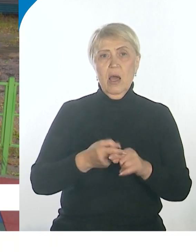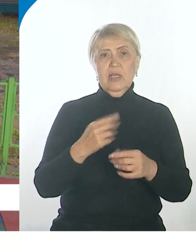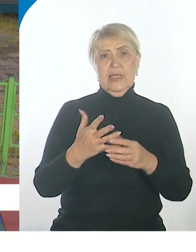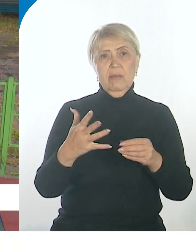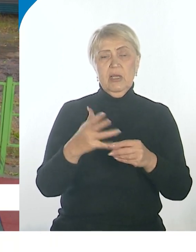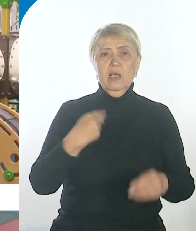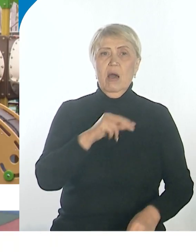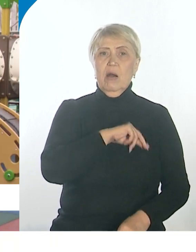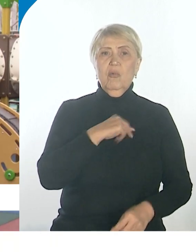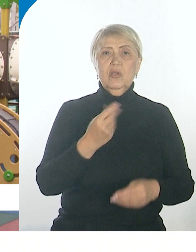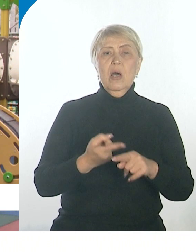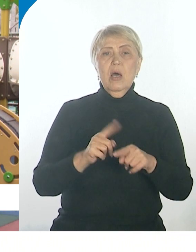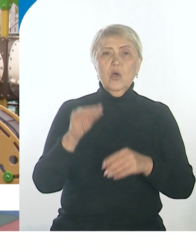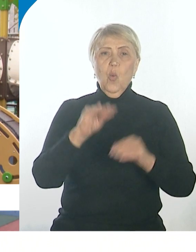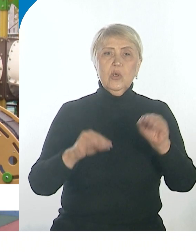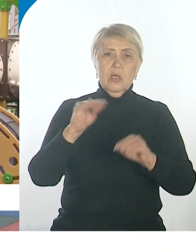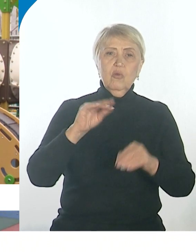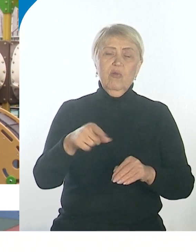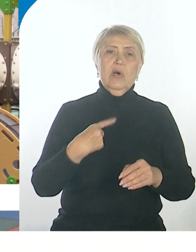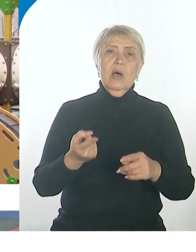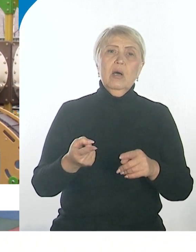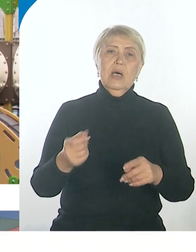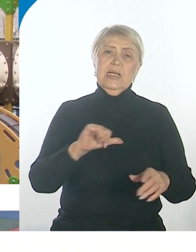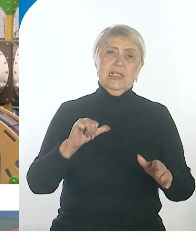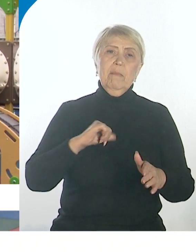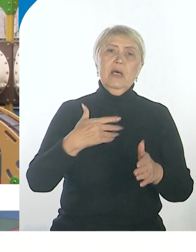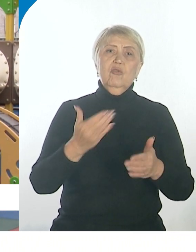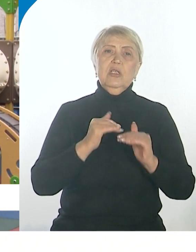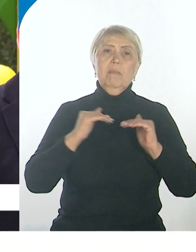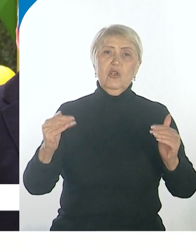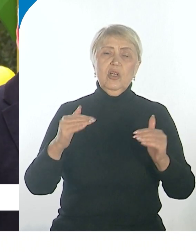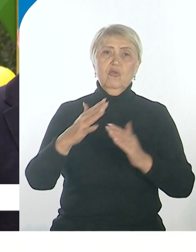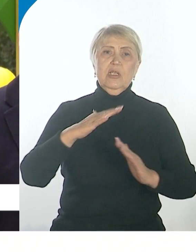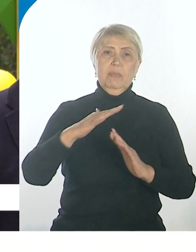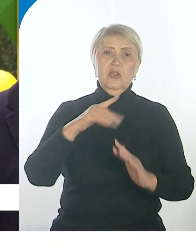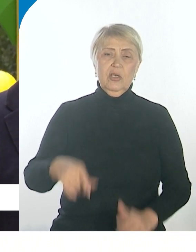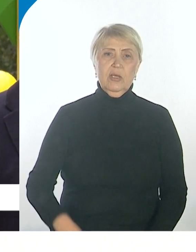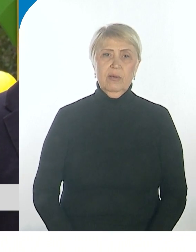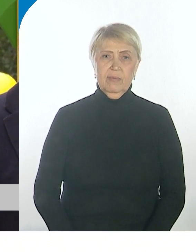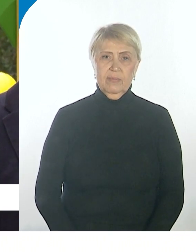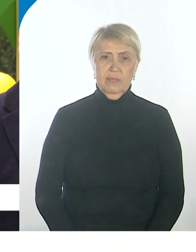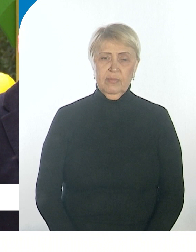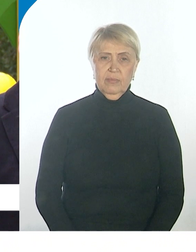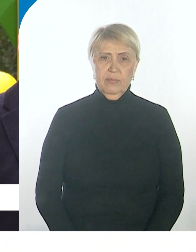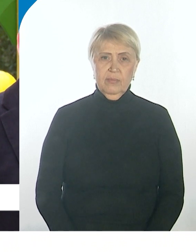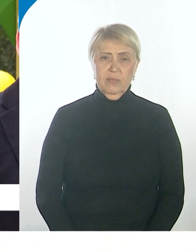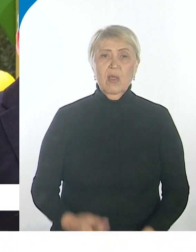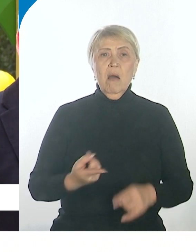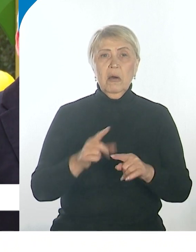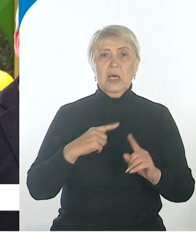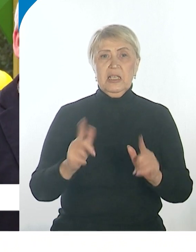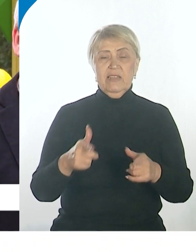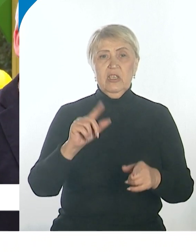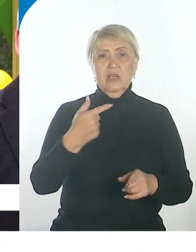работы, это и установка, это сами вот эти малые формы, сами вот эти детские площадки. Этот двор, это действительно воплощение